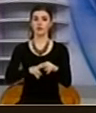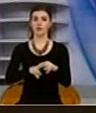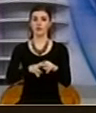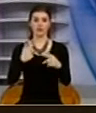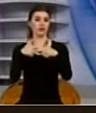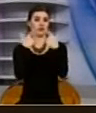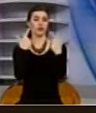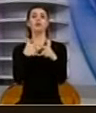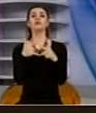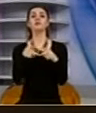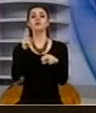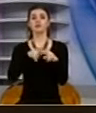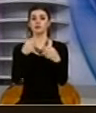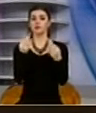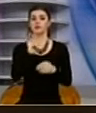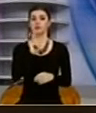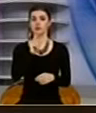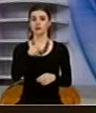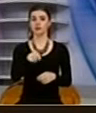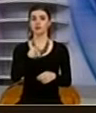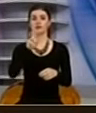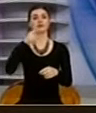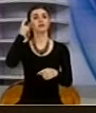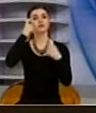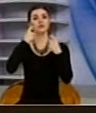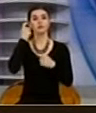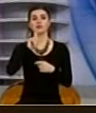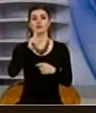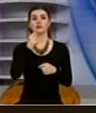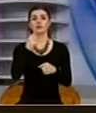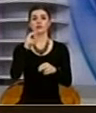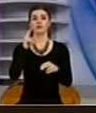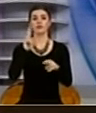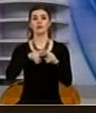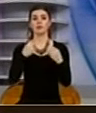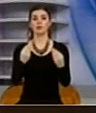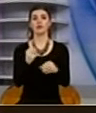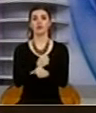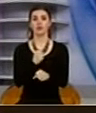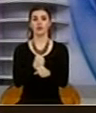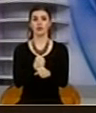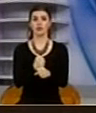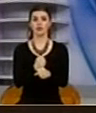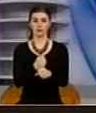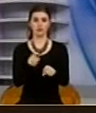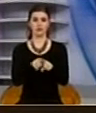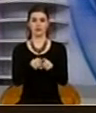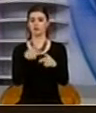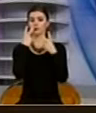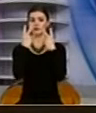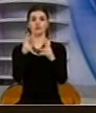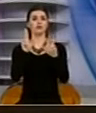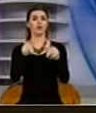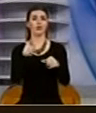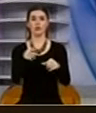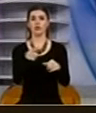sepse mos miratimi i këtyr raporteve konsideroci mos funksionimi drejt. E dhe pse në opinion është vrejt se kove të